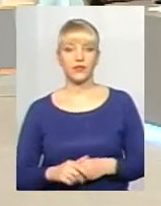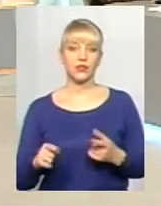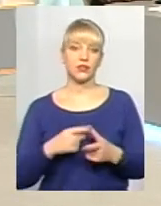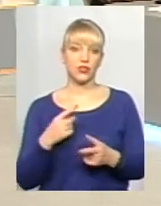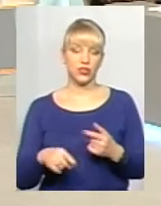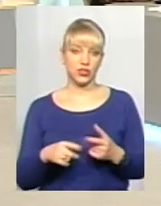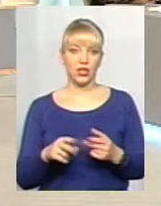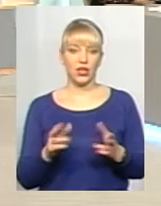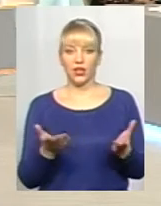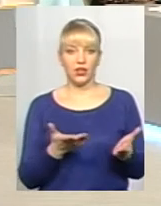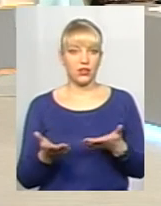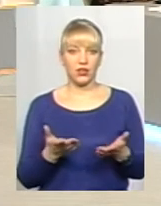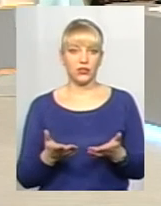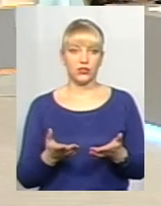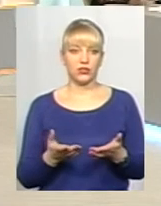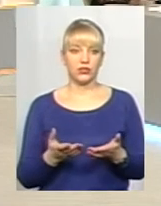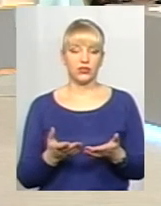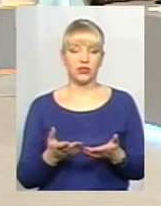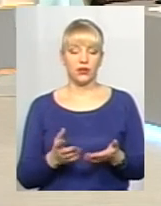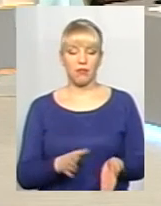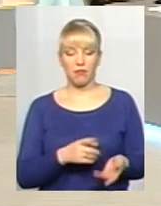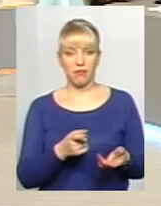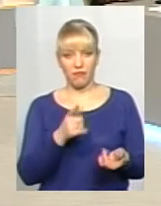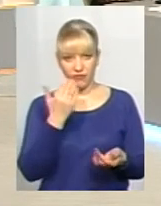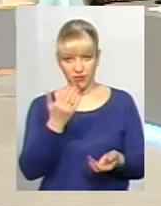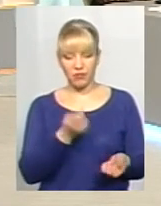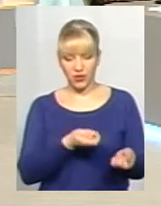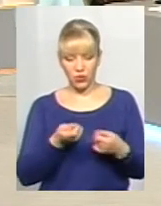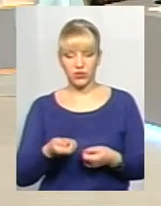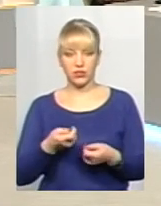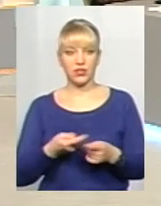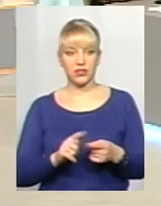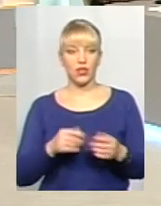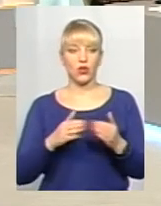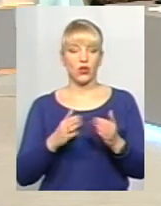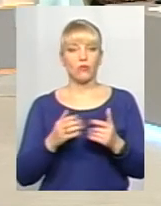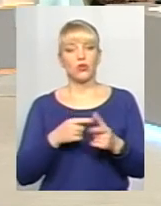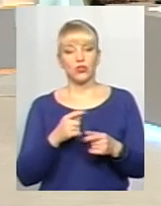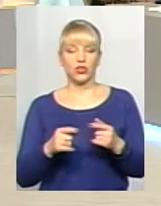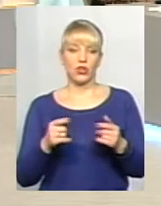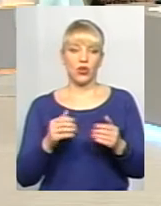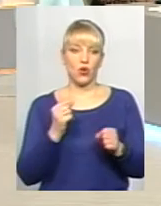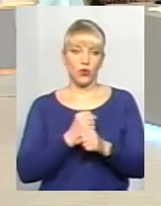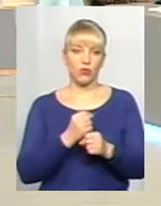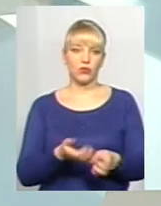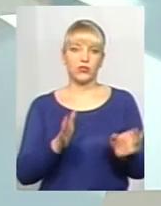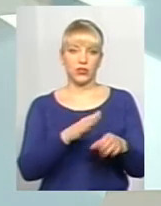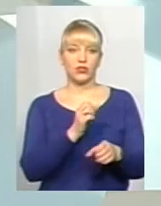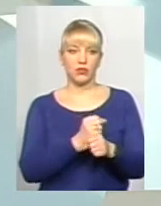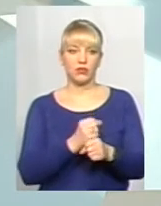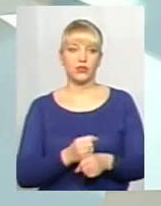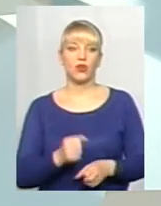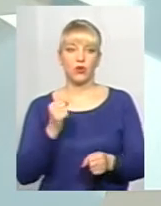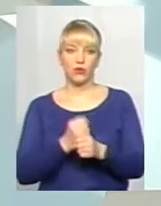Чи якось переносите це додому? Чи роботу лишаєте на роботі? Робота залишається на